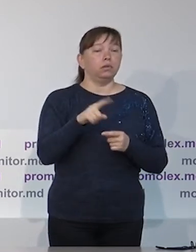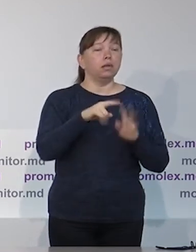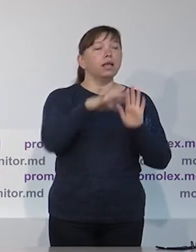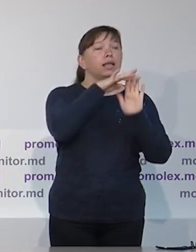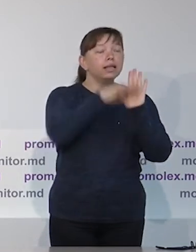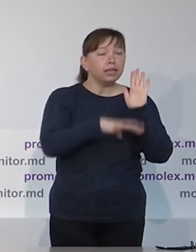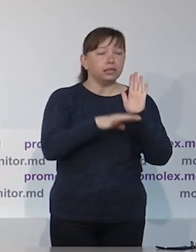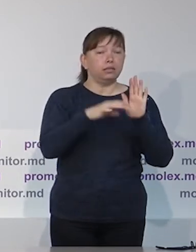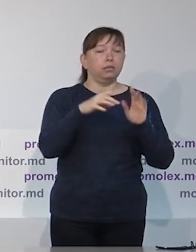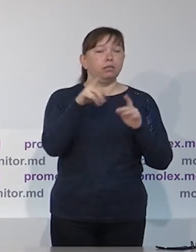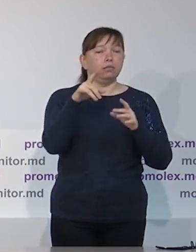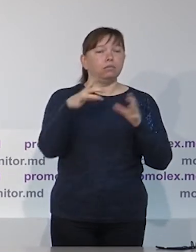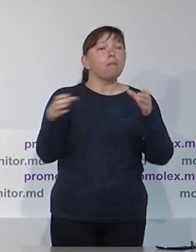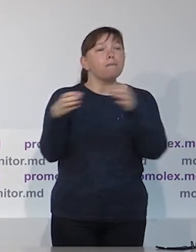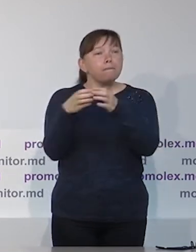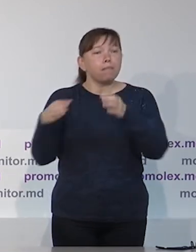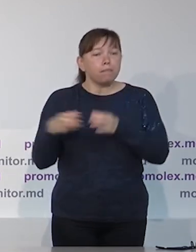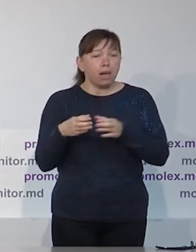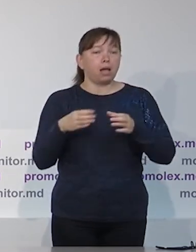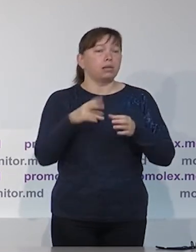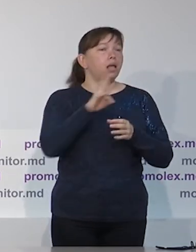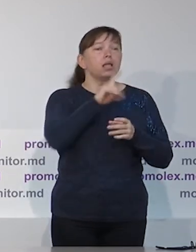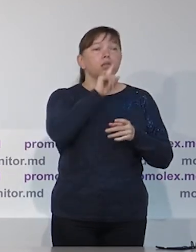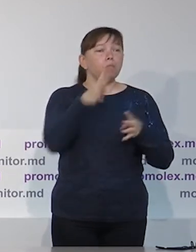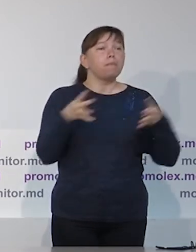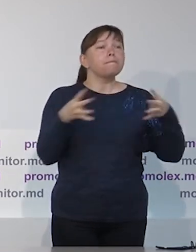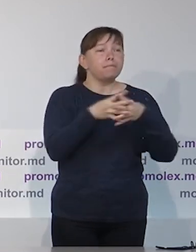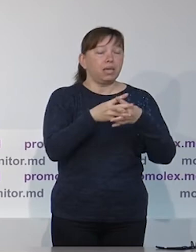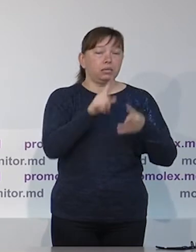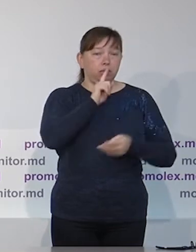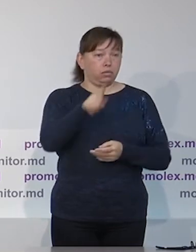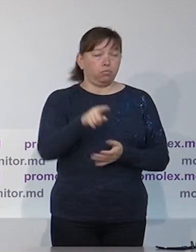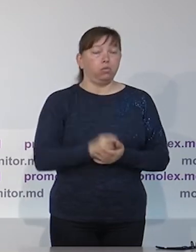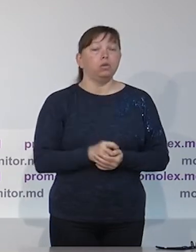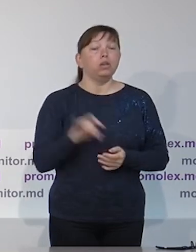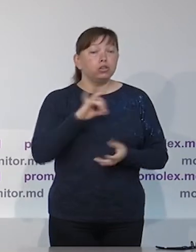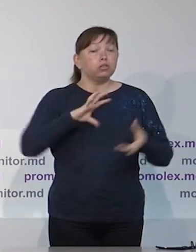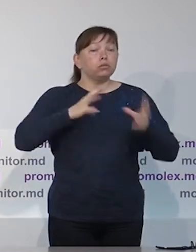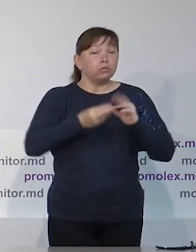когда большинство парламентариев приняло решение